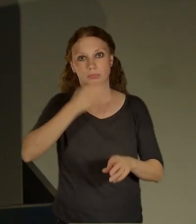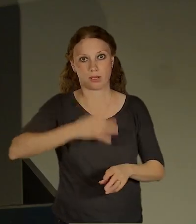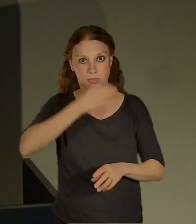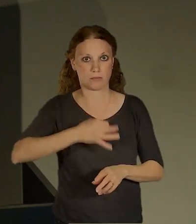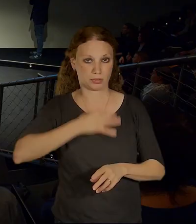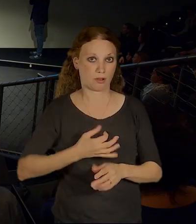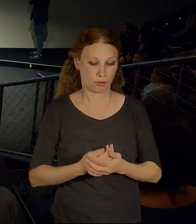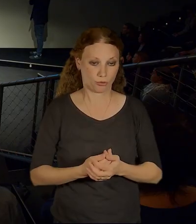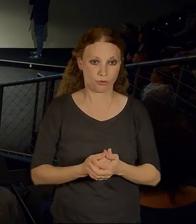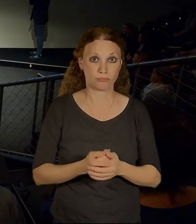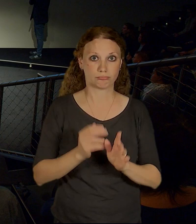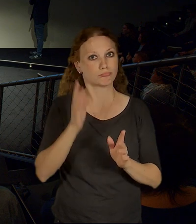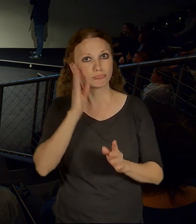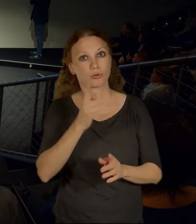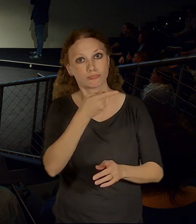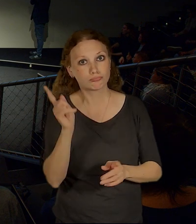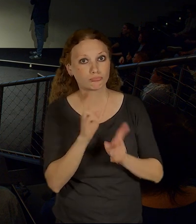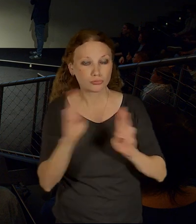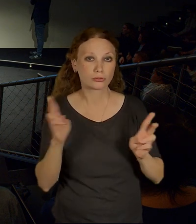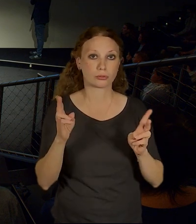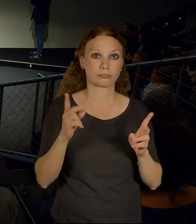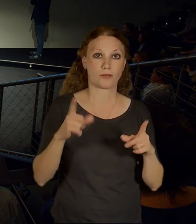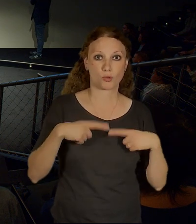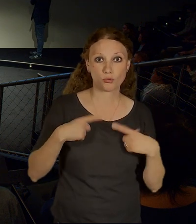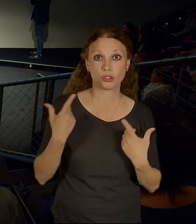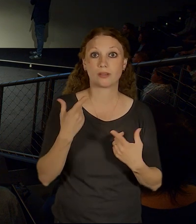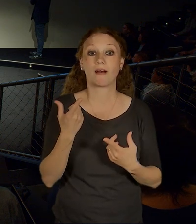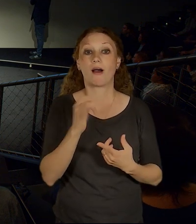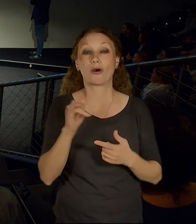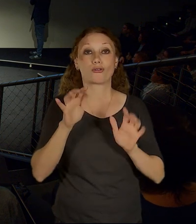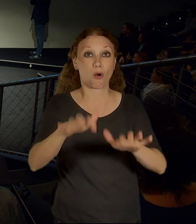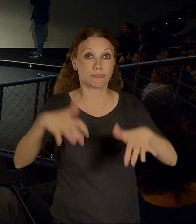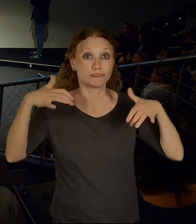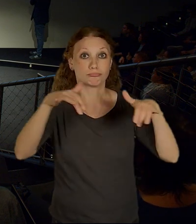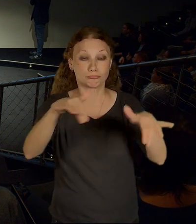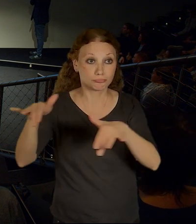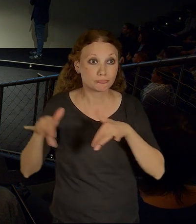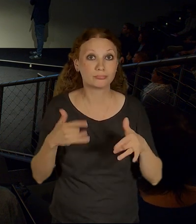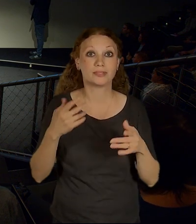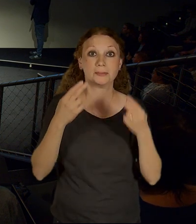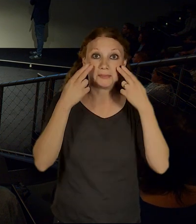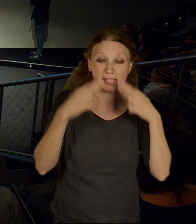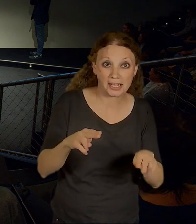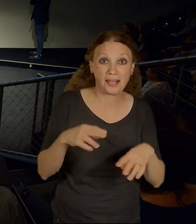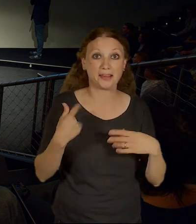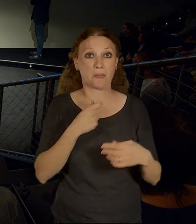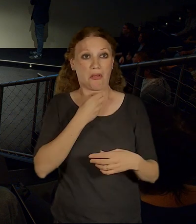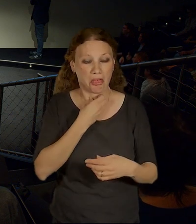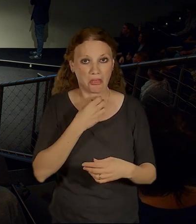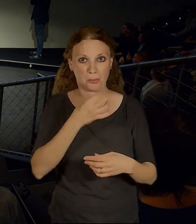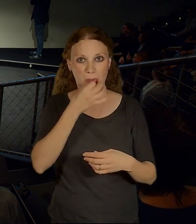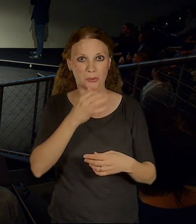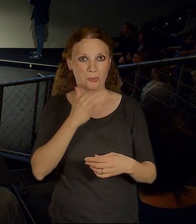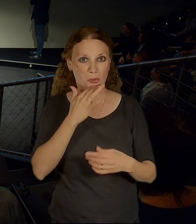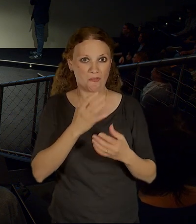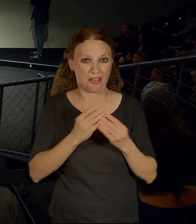sále pak budete mít možnost pokládat dotazy přímo na mikrofon, ale pokud se třeba stydíte, nebo vám se lhává hlas, spřížte na chlazení, z chladného počasí můžete použít